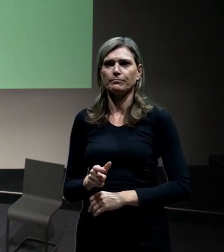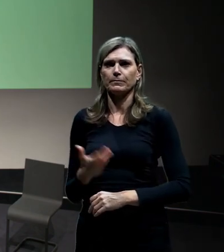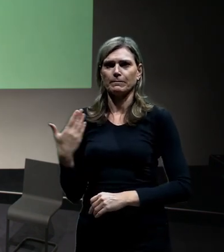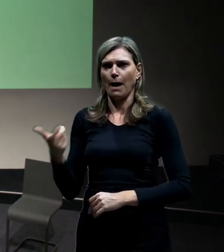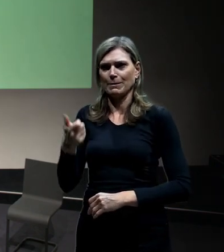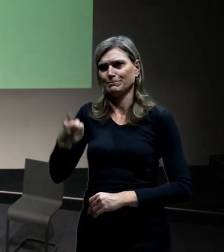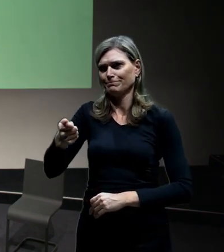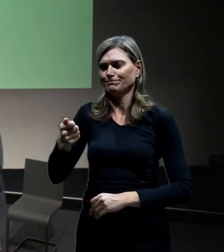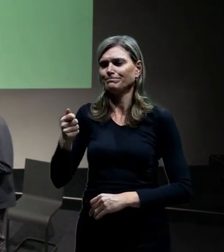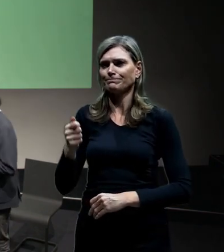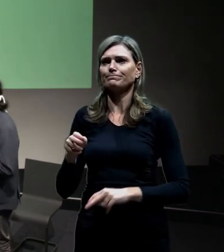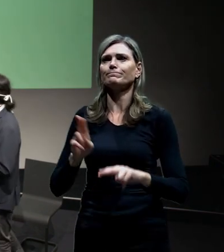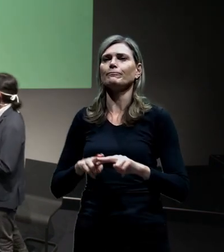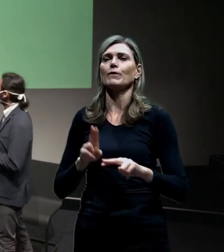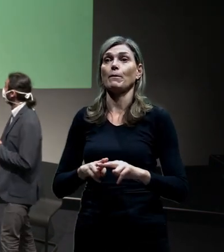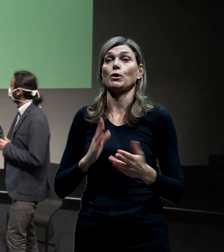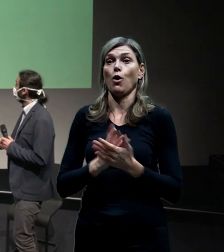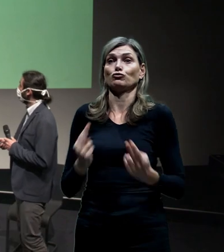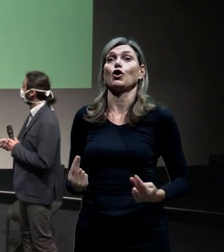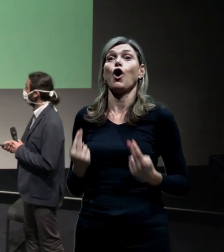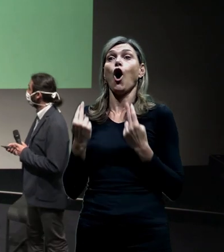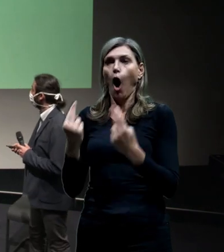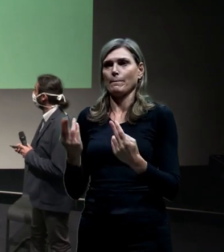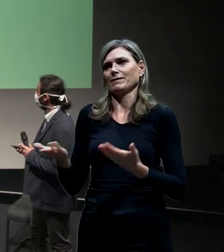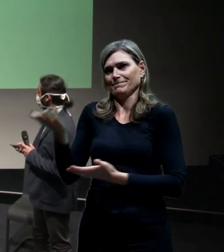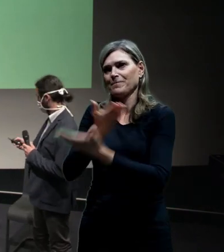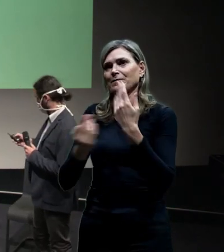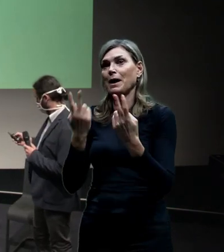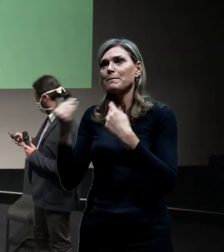A pak se přemístíme už do naší panelové diskuze.